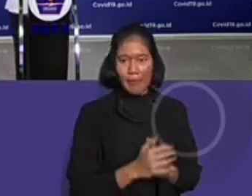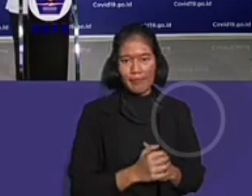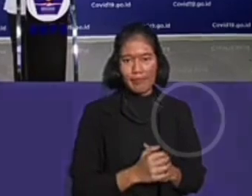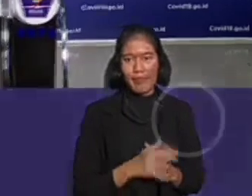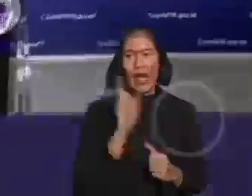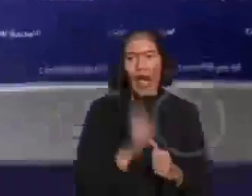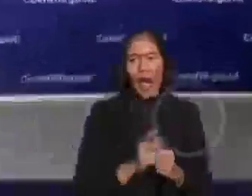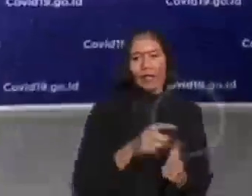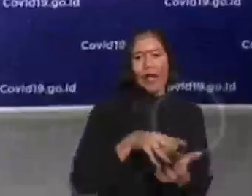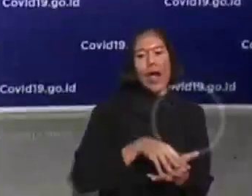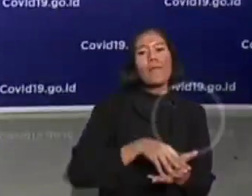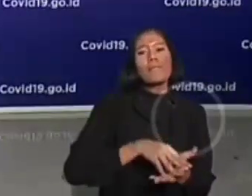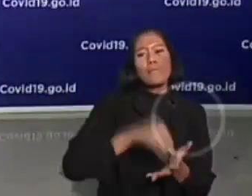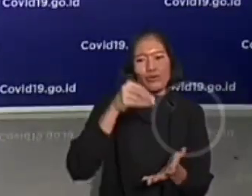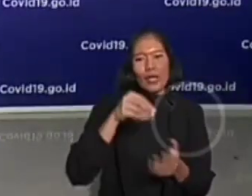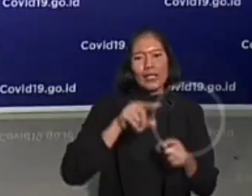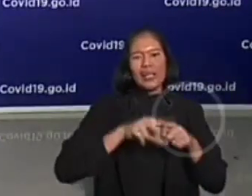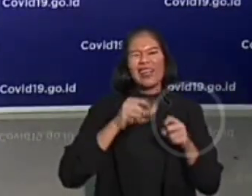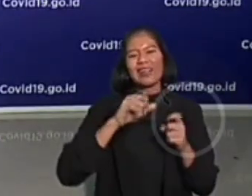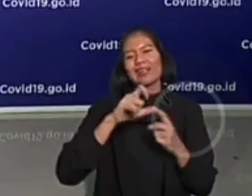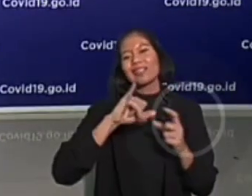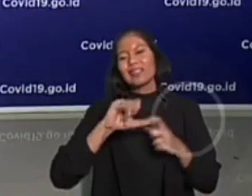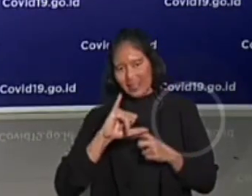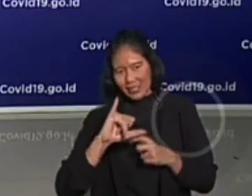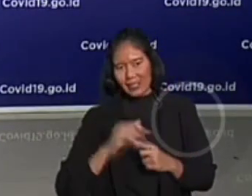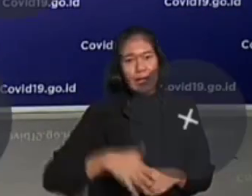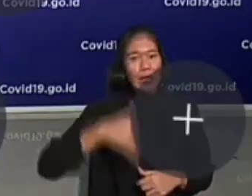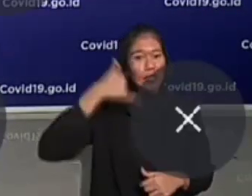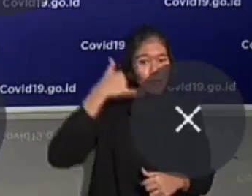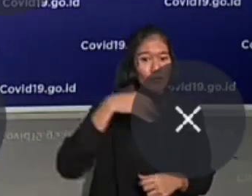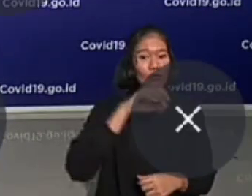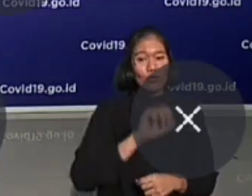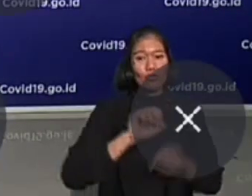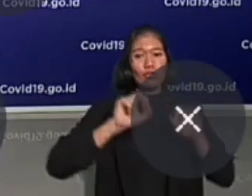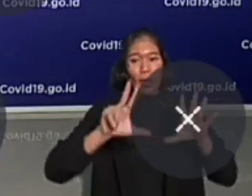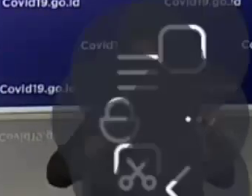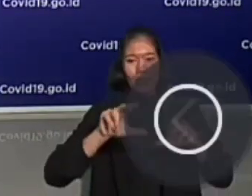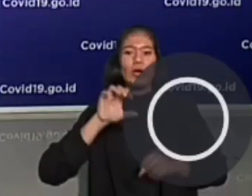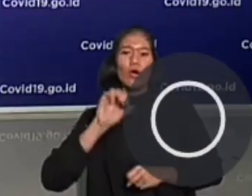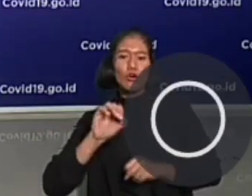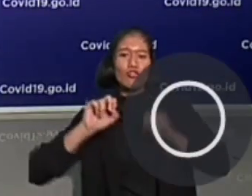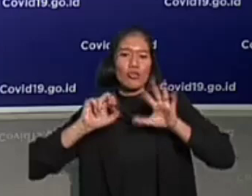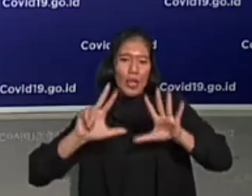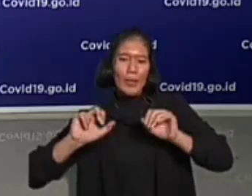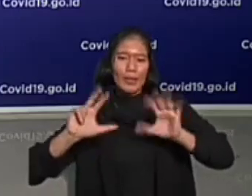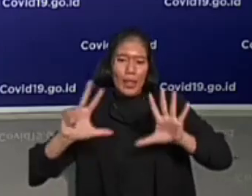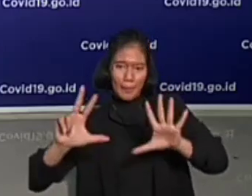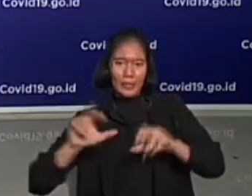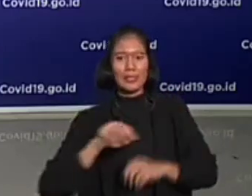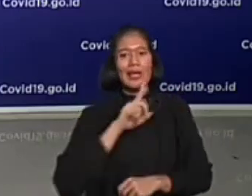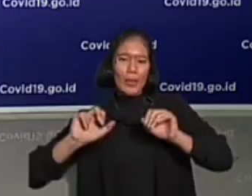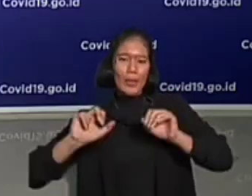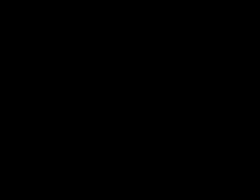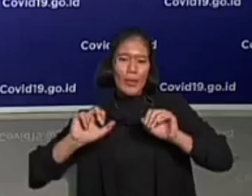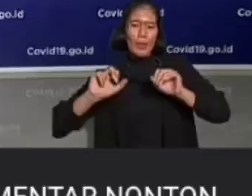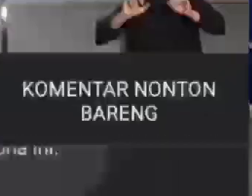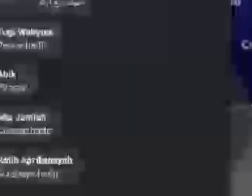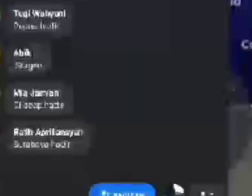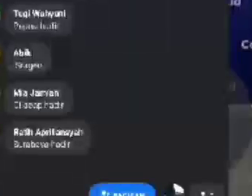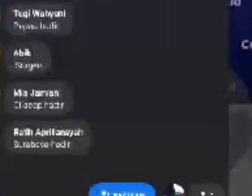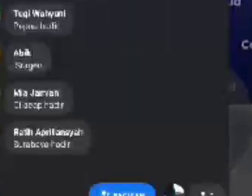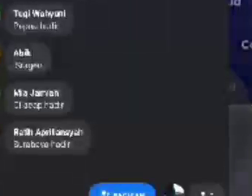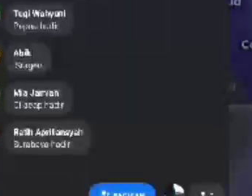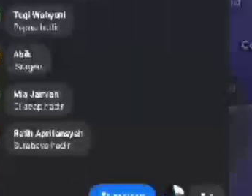krisis center dengan hotline 0800100 untuk dalam